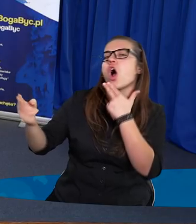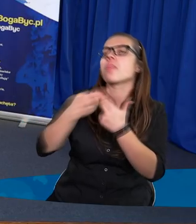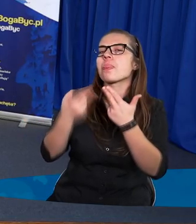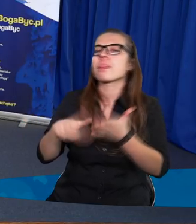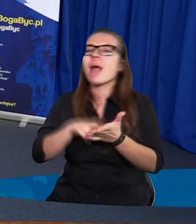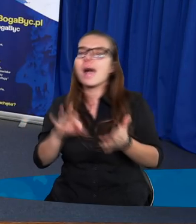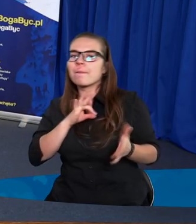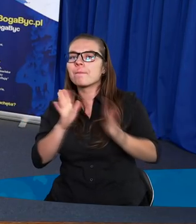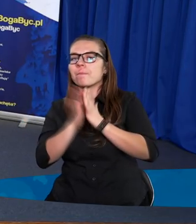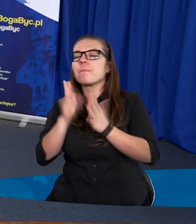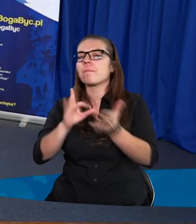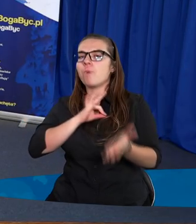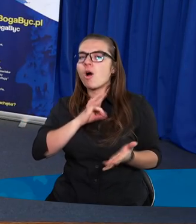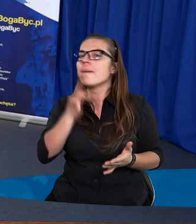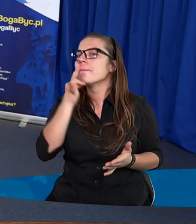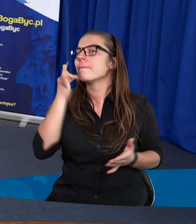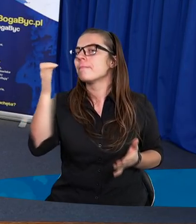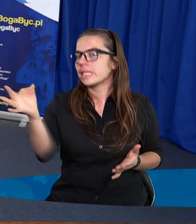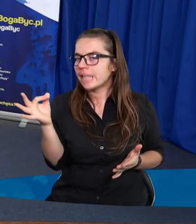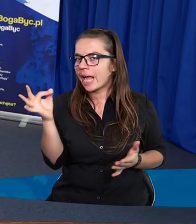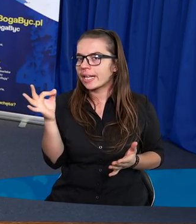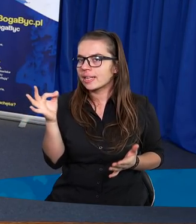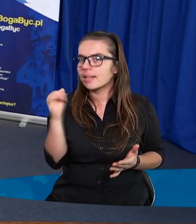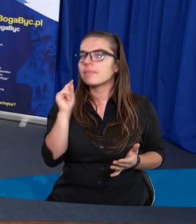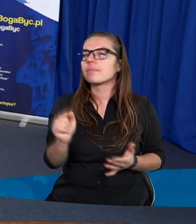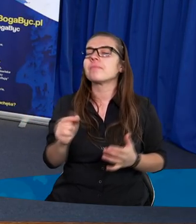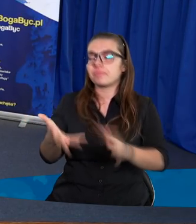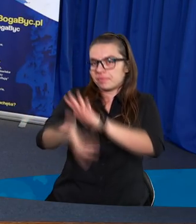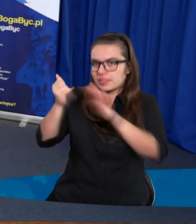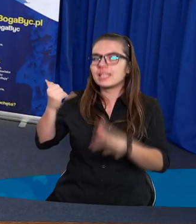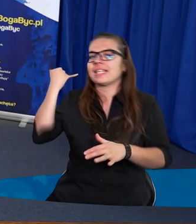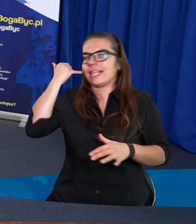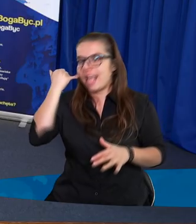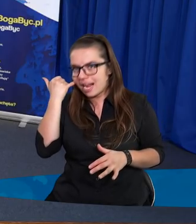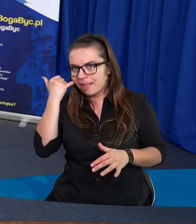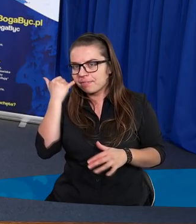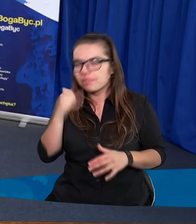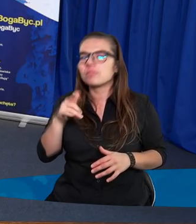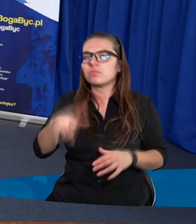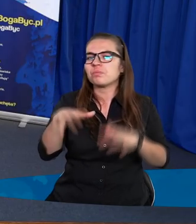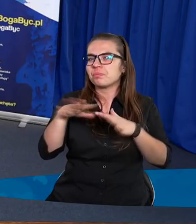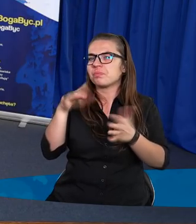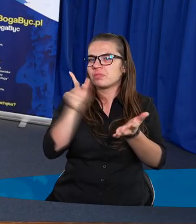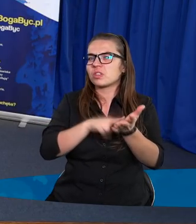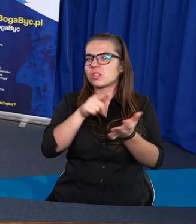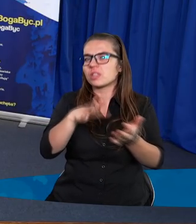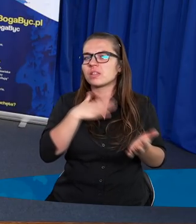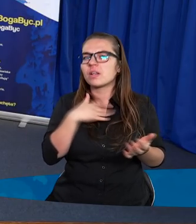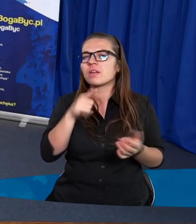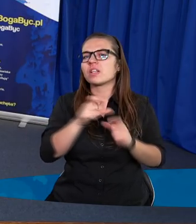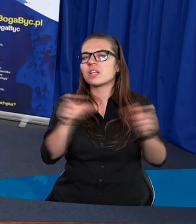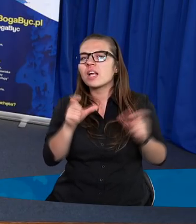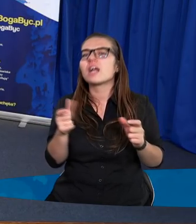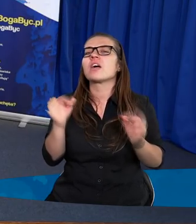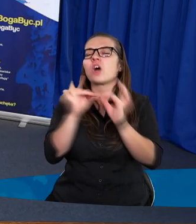moją modlitwę i moje pytanie. Wyciągnąłem telefon, bo miejsce, w którym akurat miałem ten taki